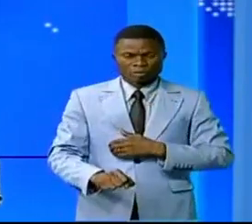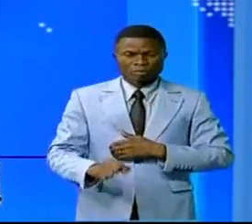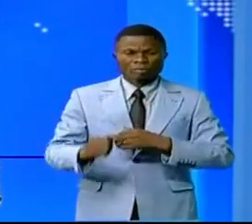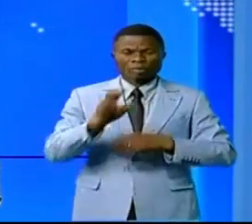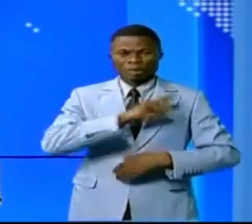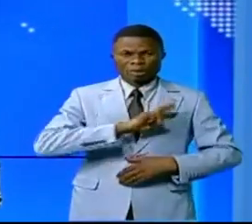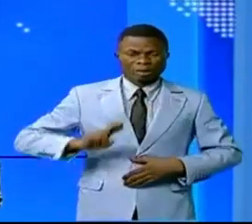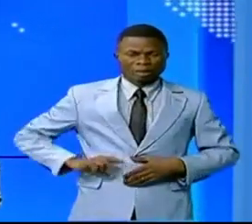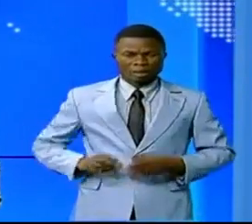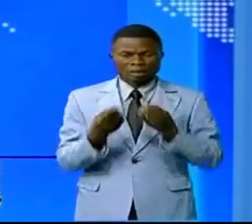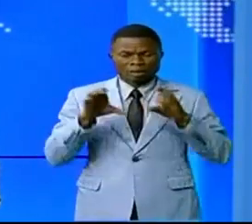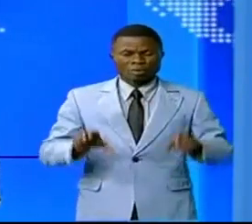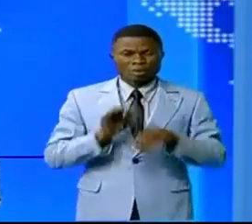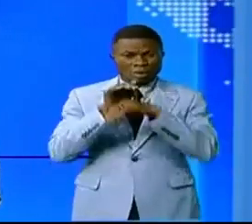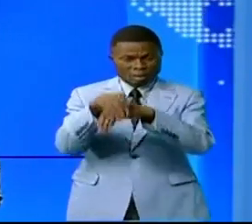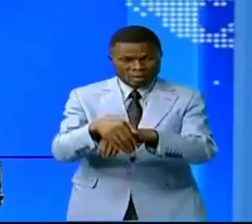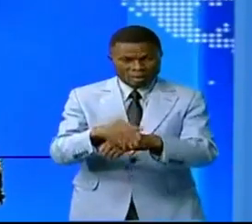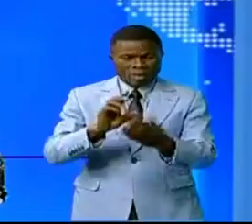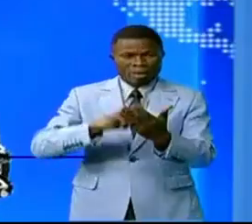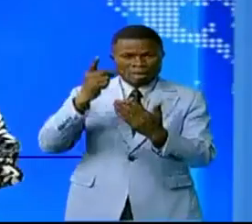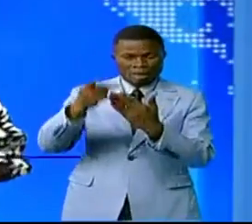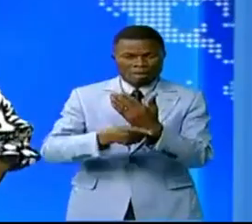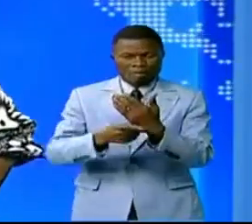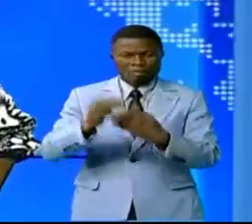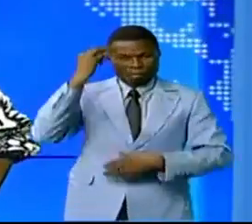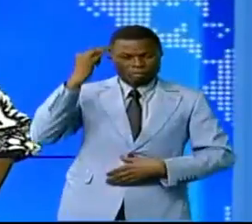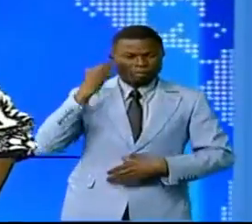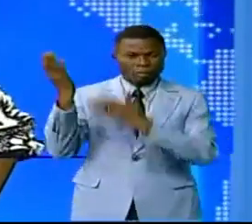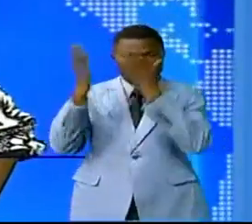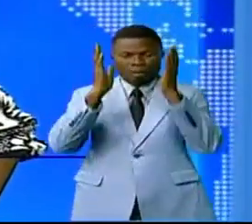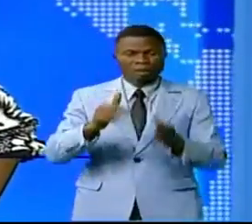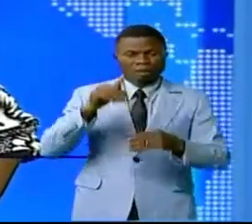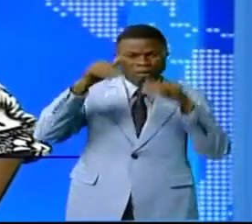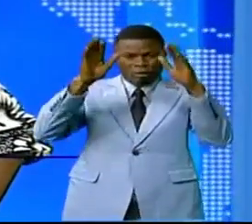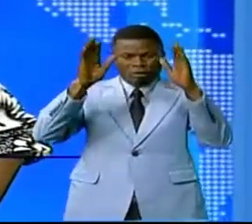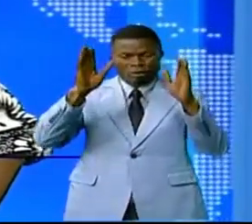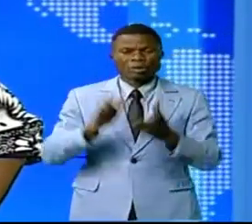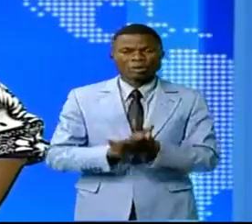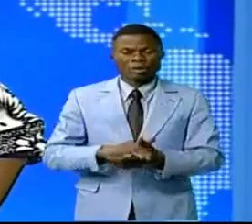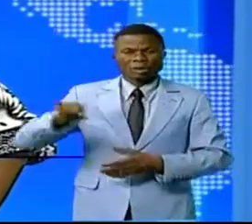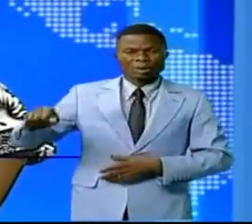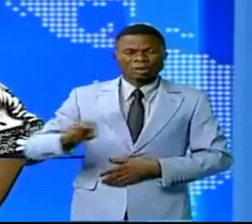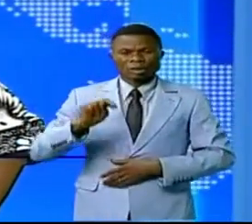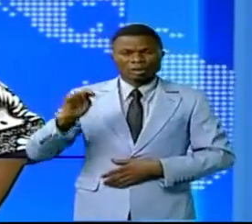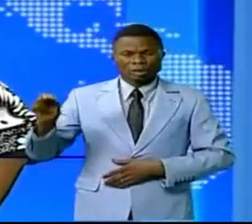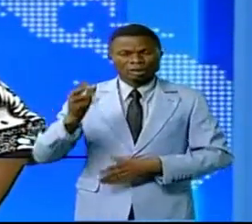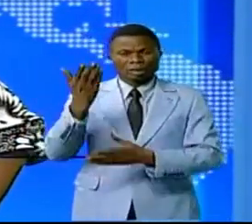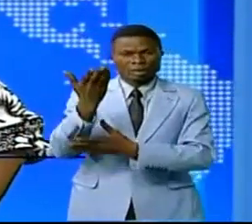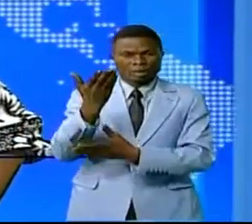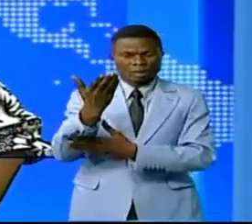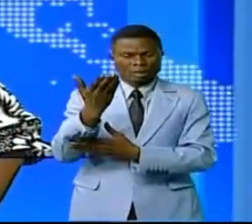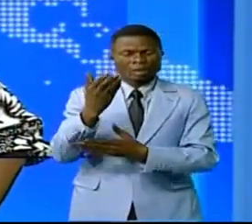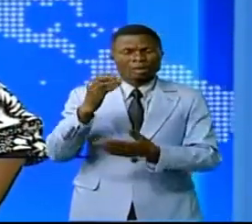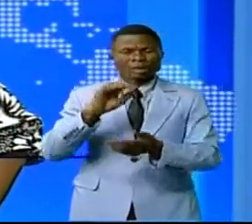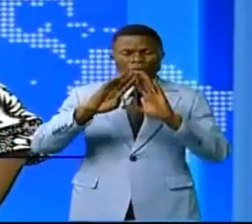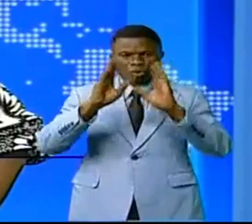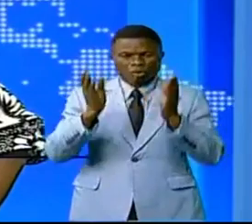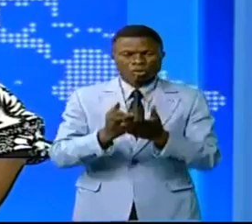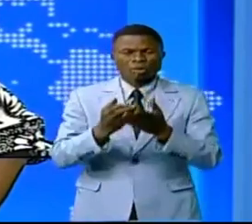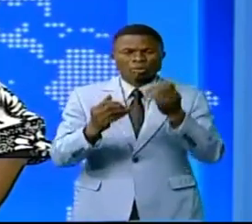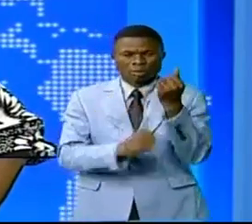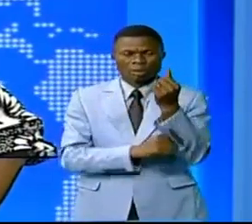la République démocratique du Congo figure. Le ministre du Commerce extérieur Jean-Lycien Boussa appelle à ce sujet les